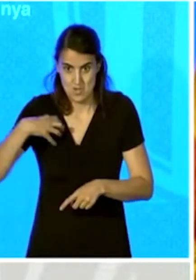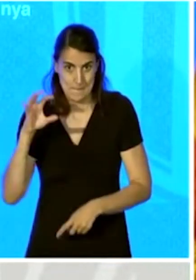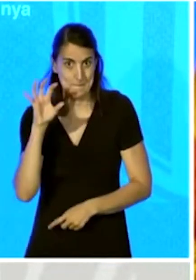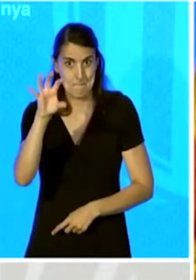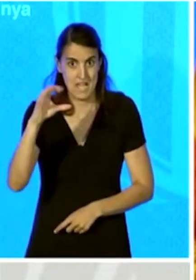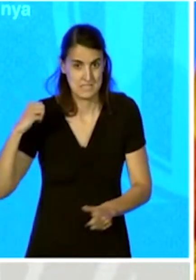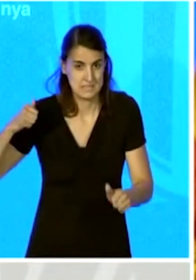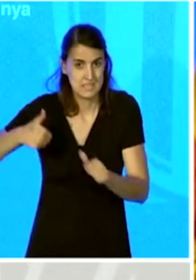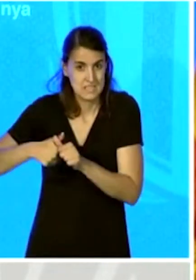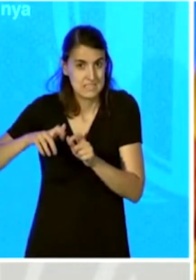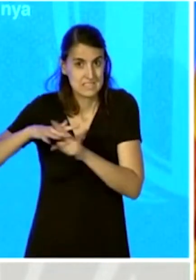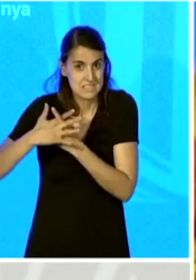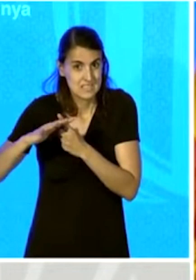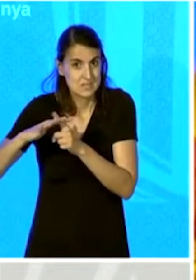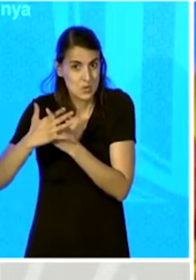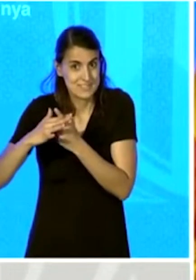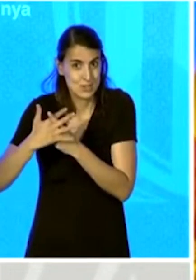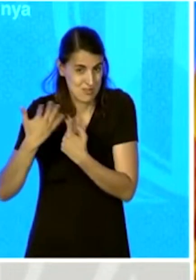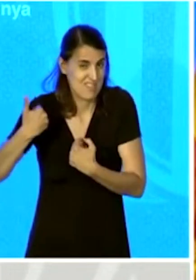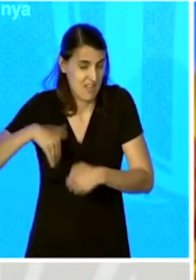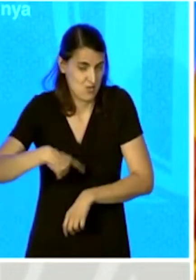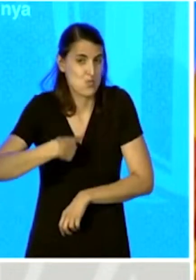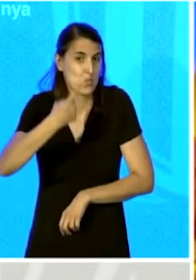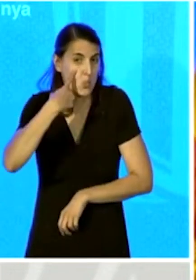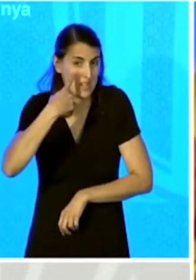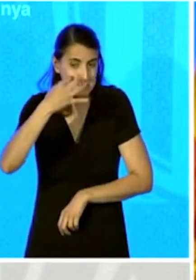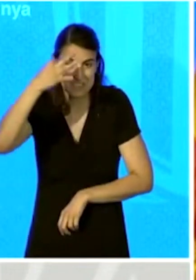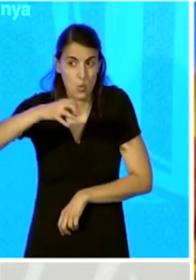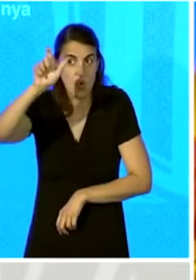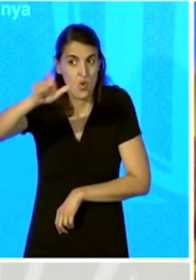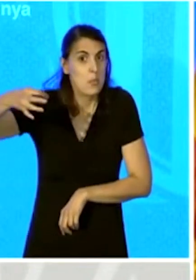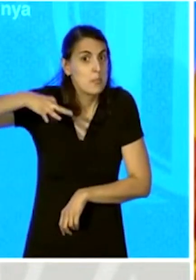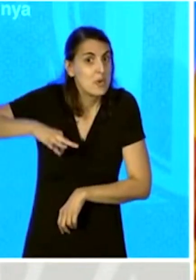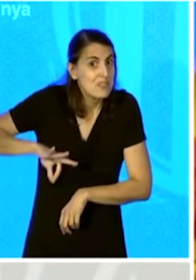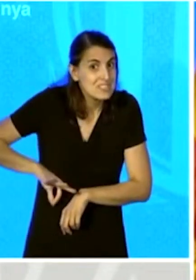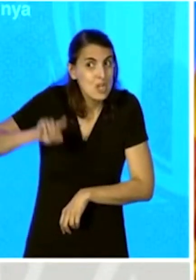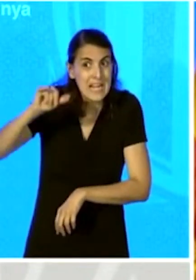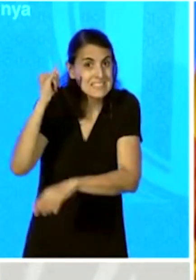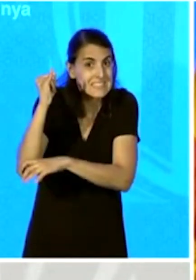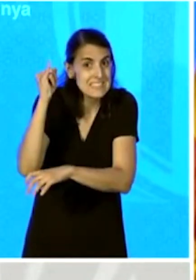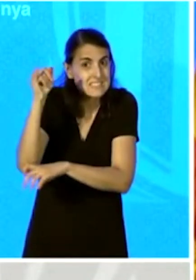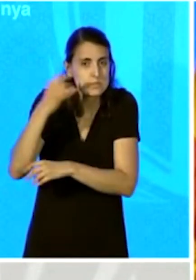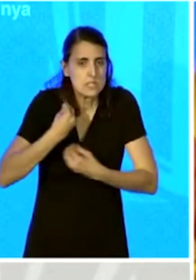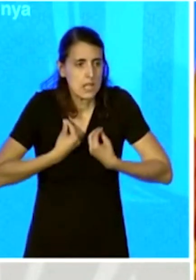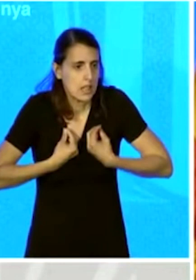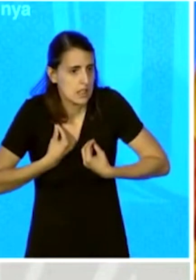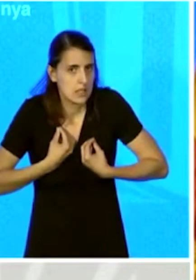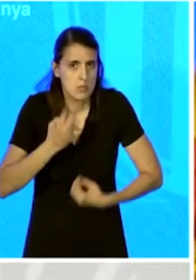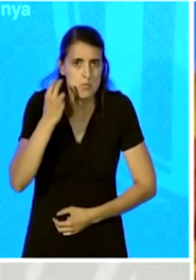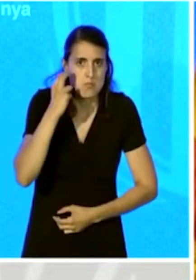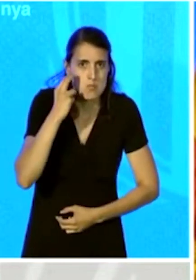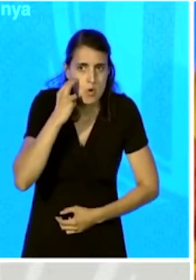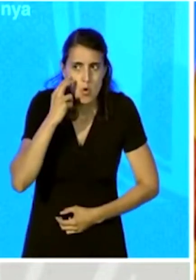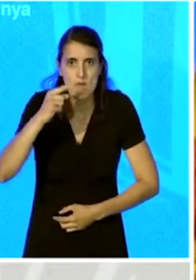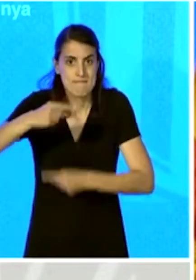de ben segur que provocaria angoixa, inquietud i por tant a ells com